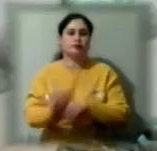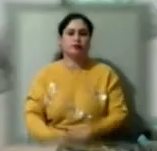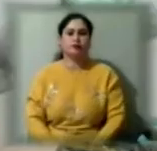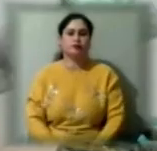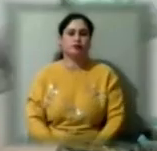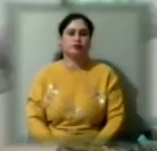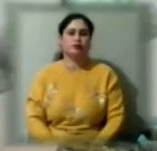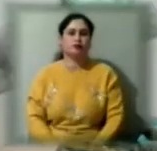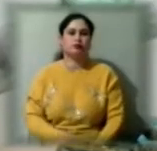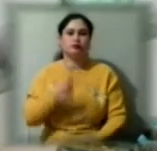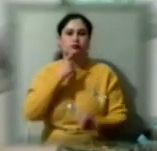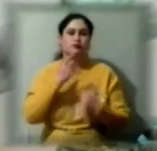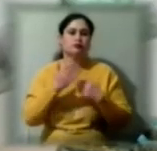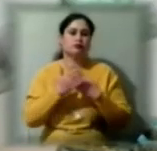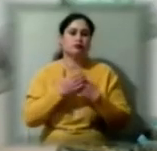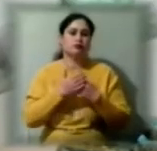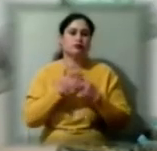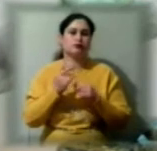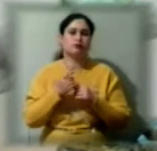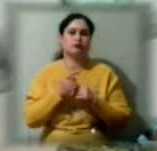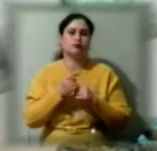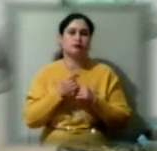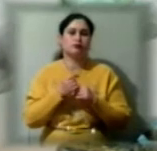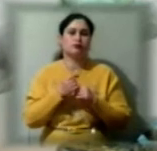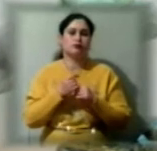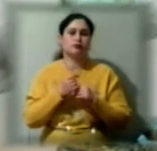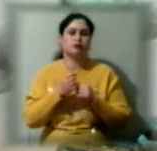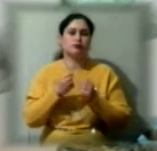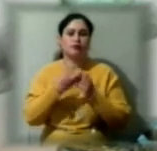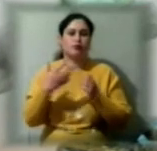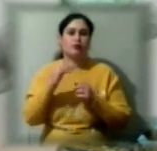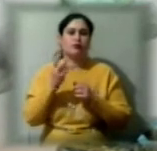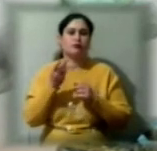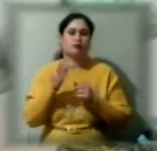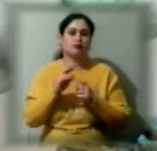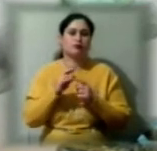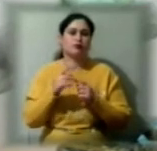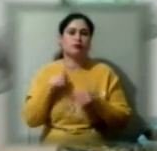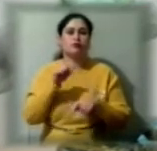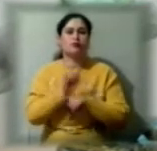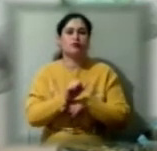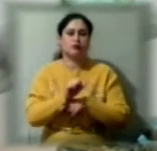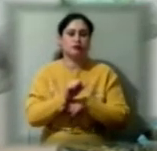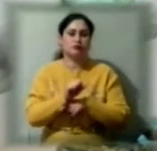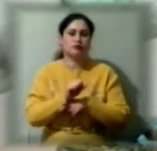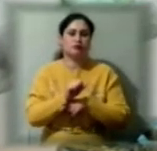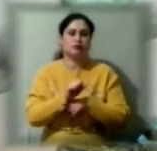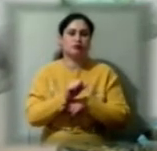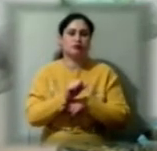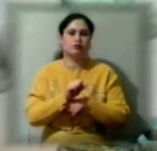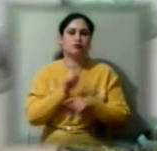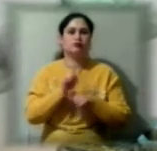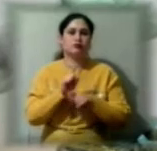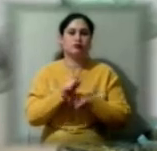березня припинилося замовлення наші,